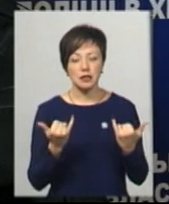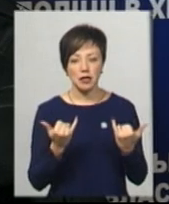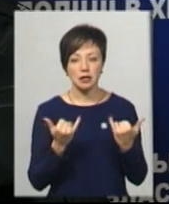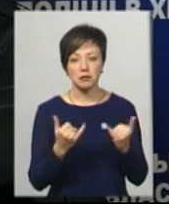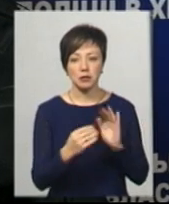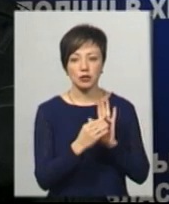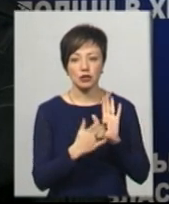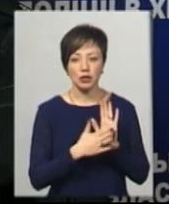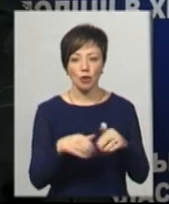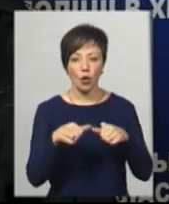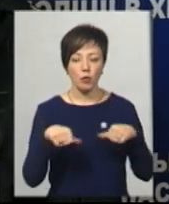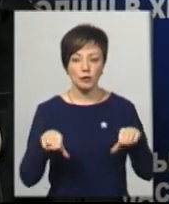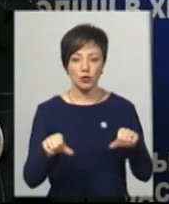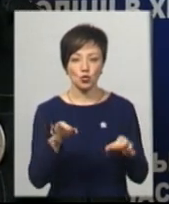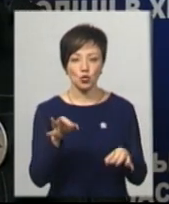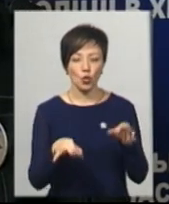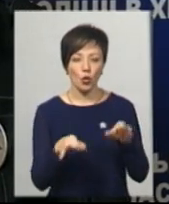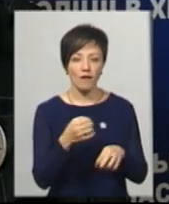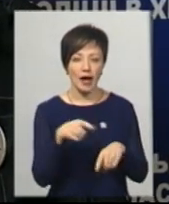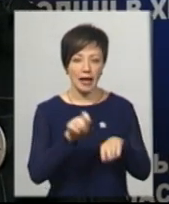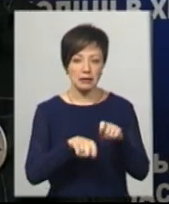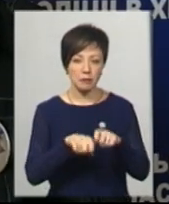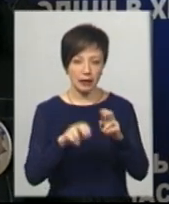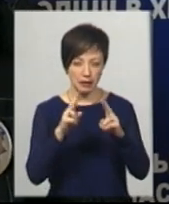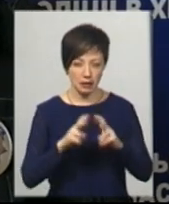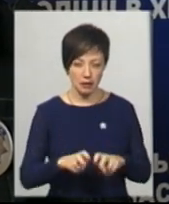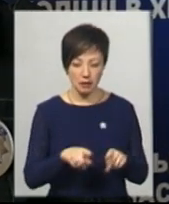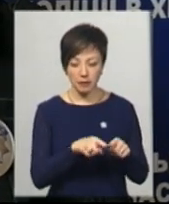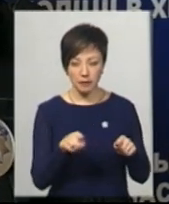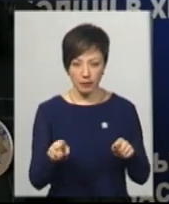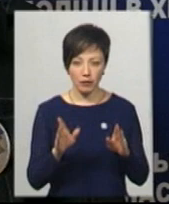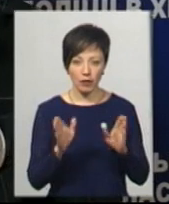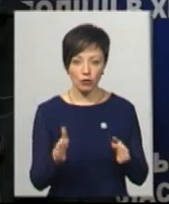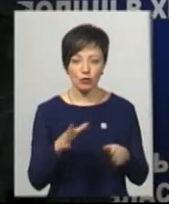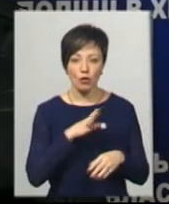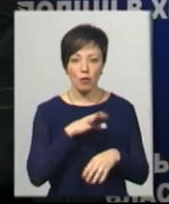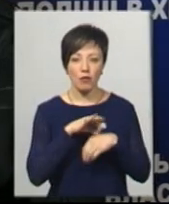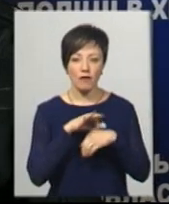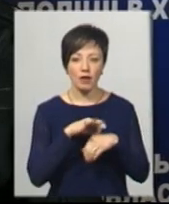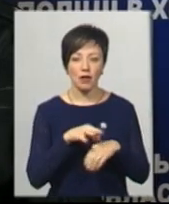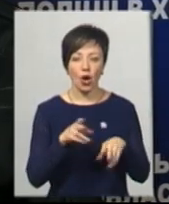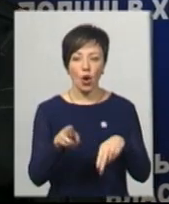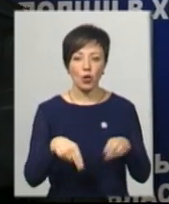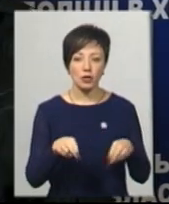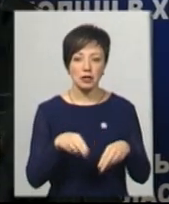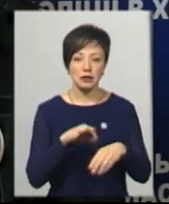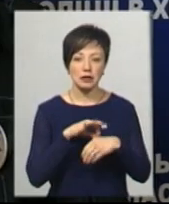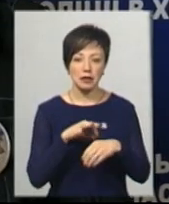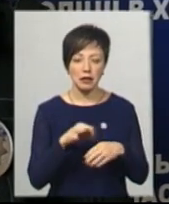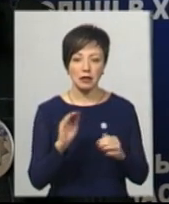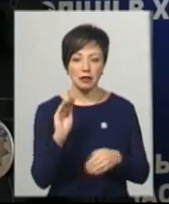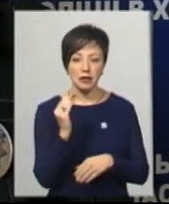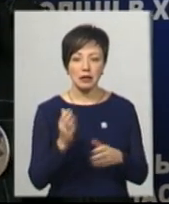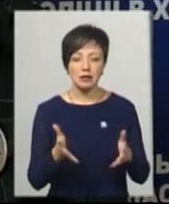призначена комісійна судово-медична експертиза. У ході цієї експертизи вже було проведено Ростин тіла. З